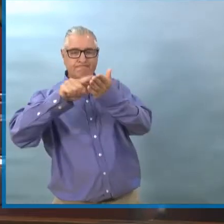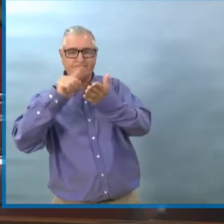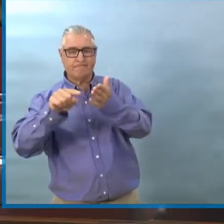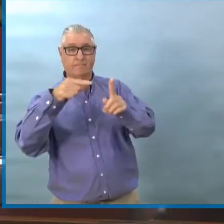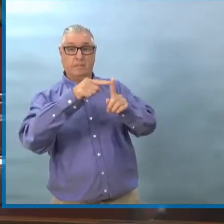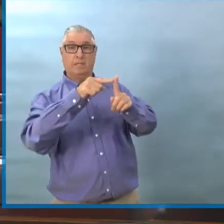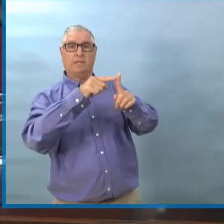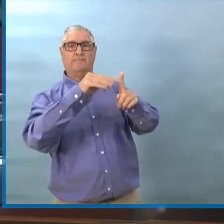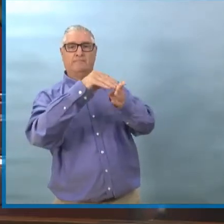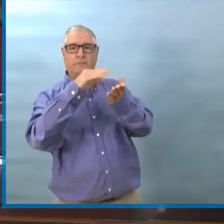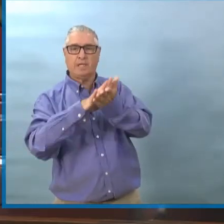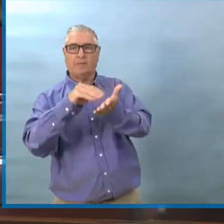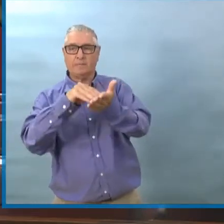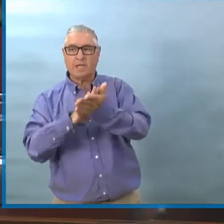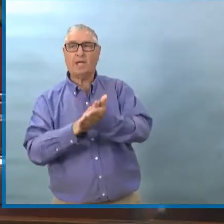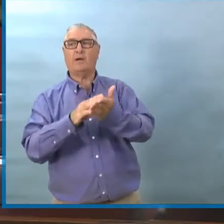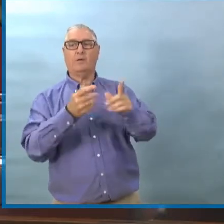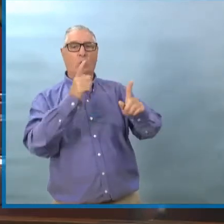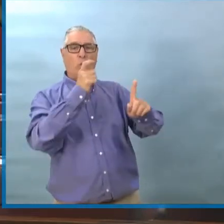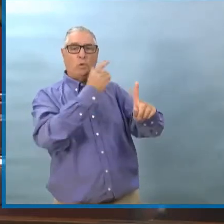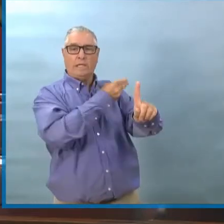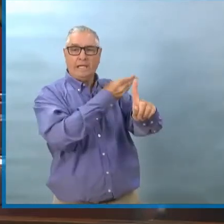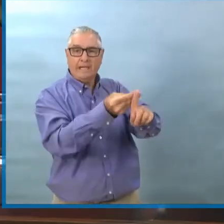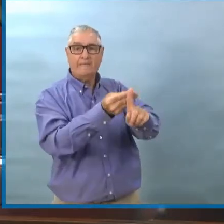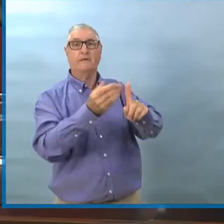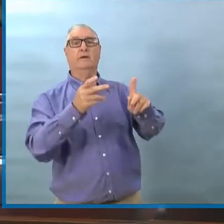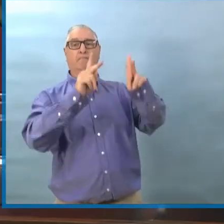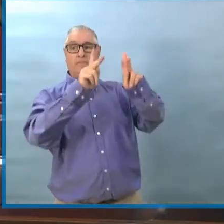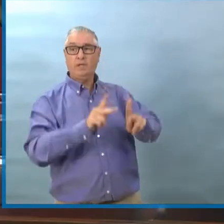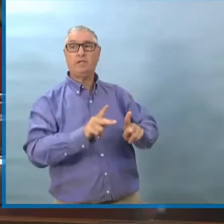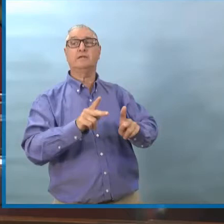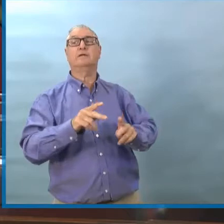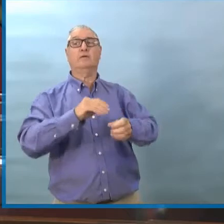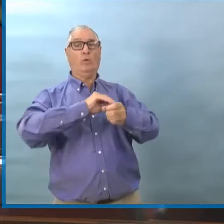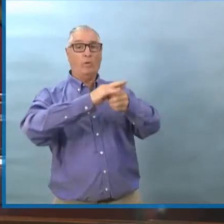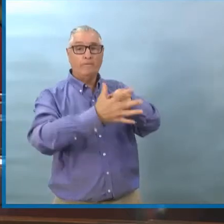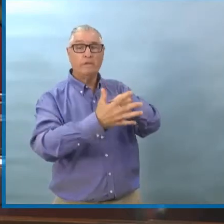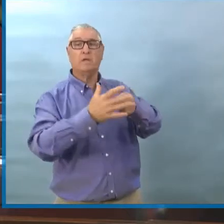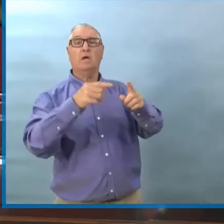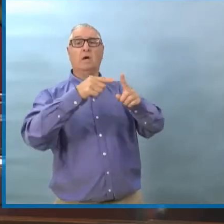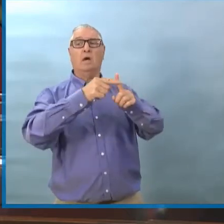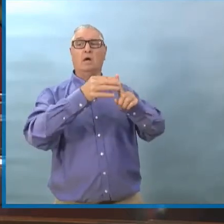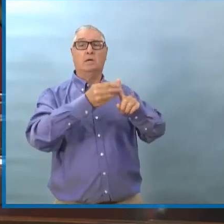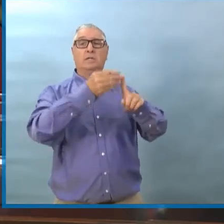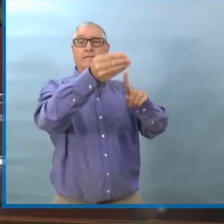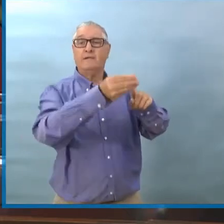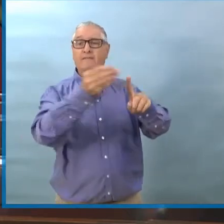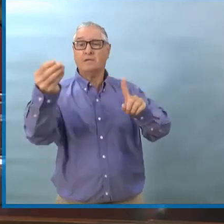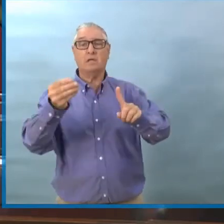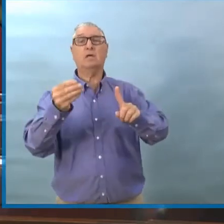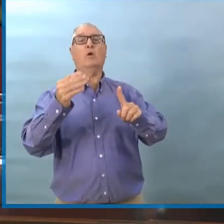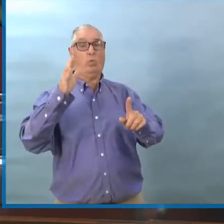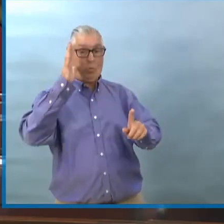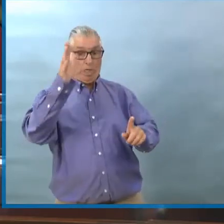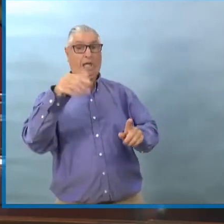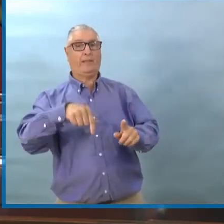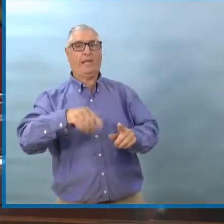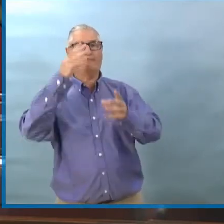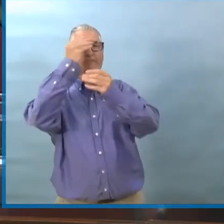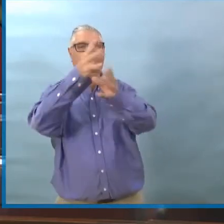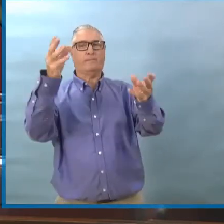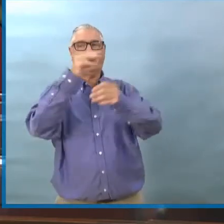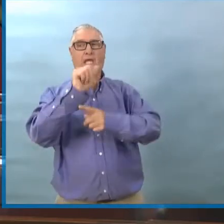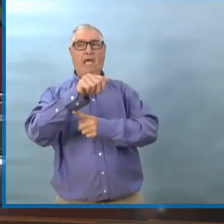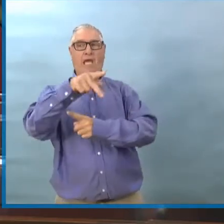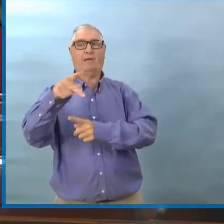Et on est assez habitué à traiter de ces questions avec d'autres provinces et